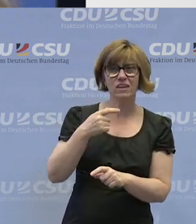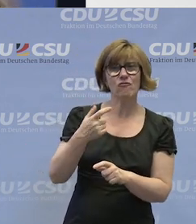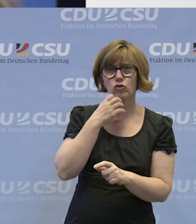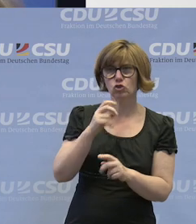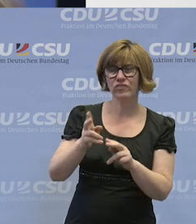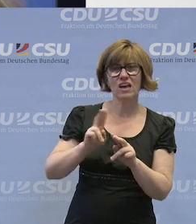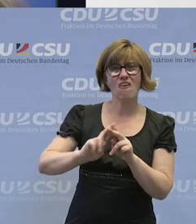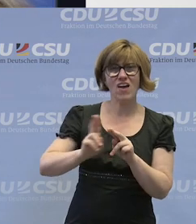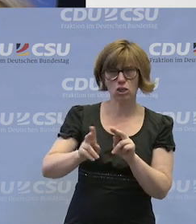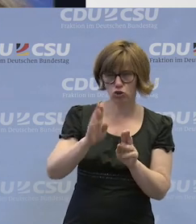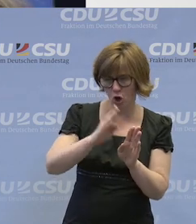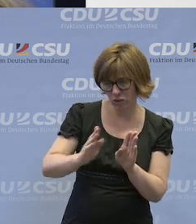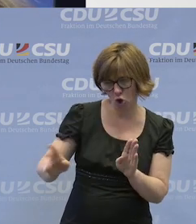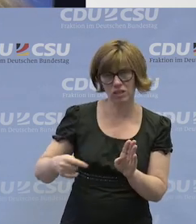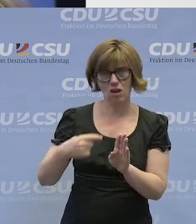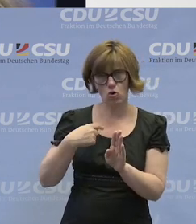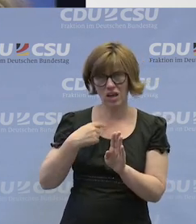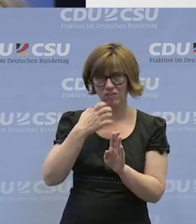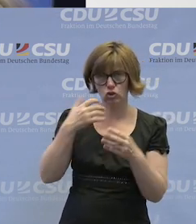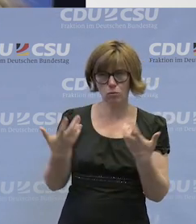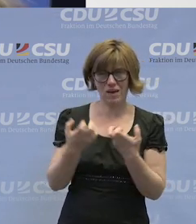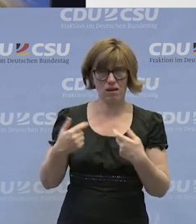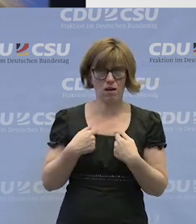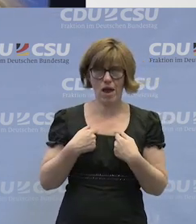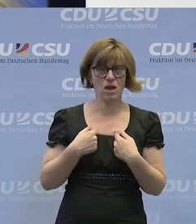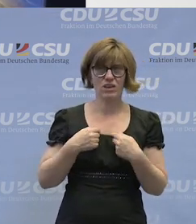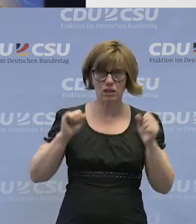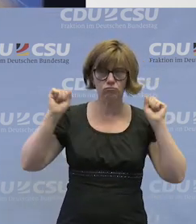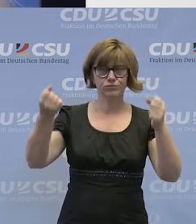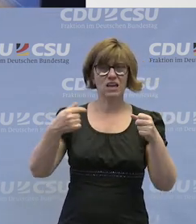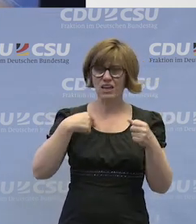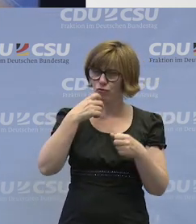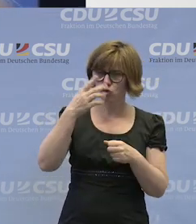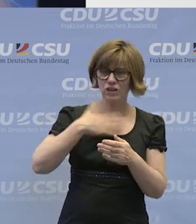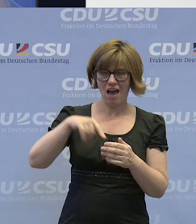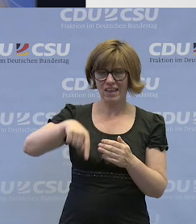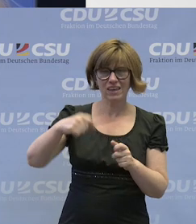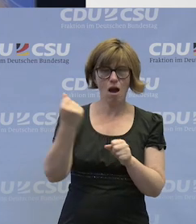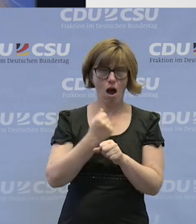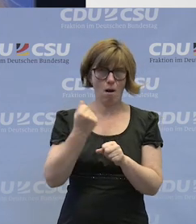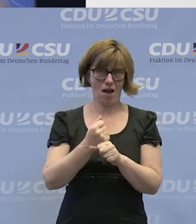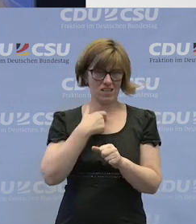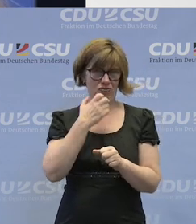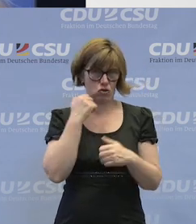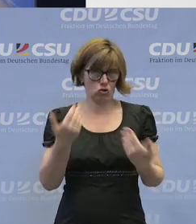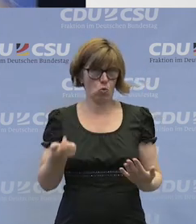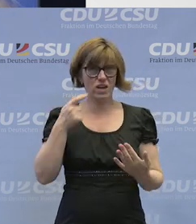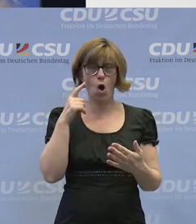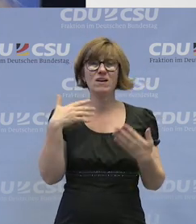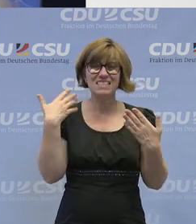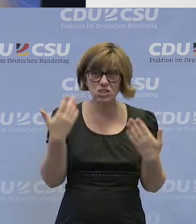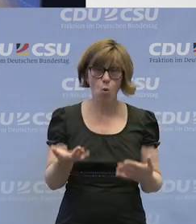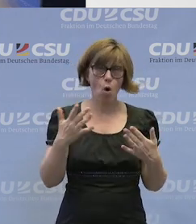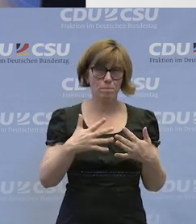bei dir die Werkzeuge zu sortieren oder in der Bäckerei sonst was aufzuschlagen und zu sagen, ich würde gerne hier arbeiten. Und ich glaube, dass das